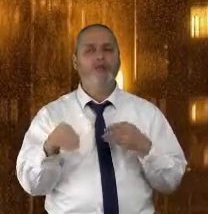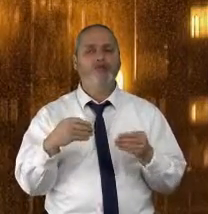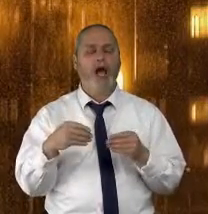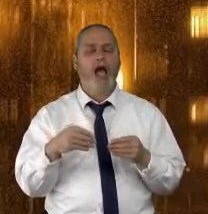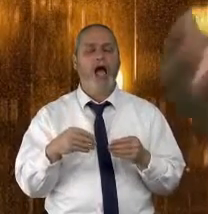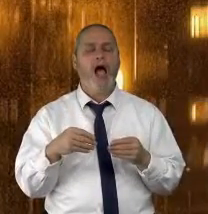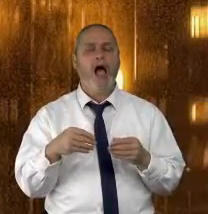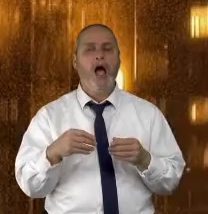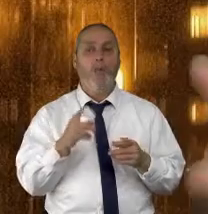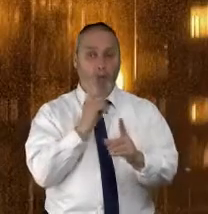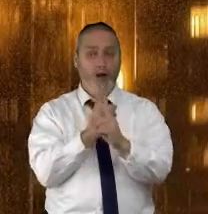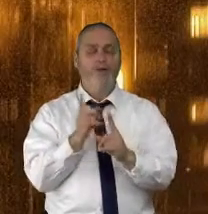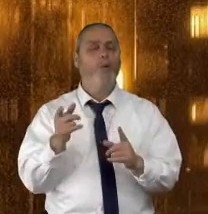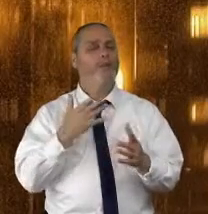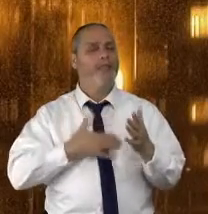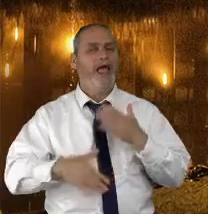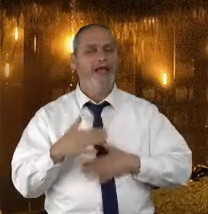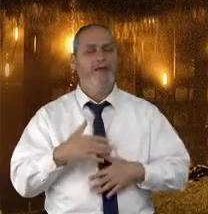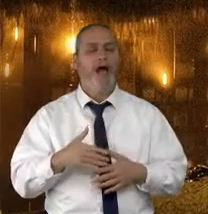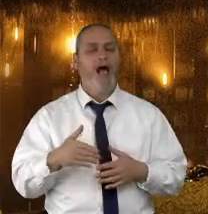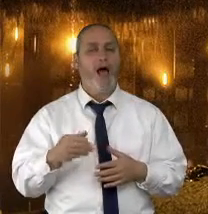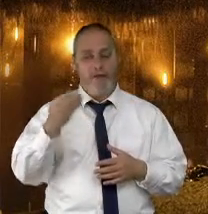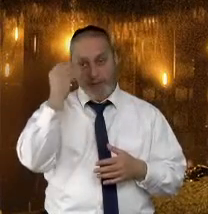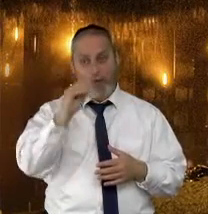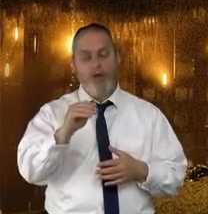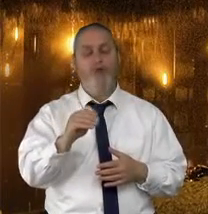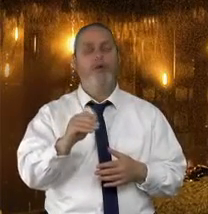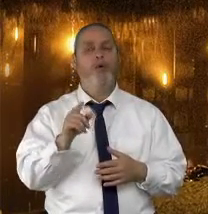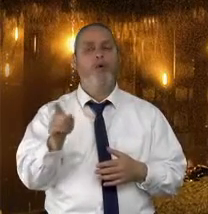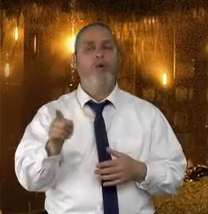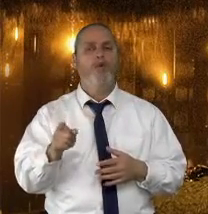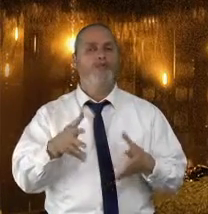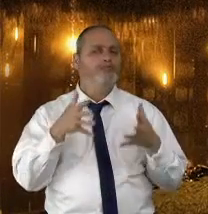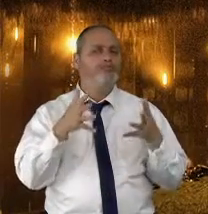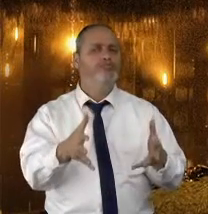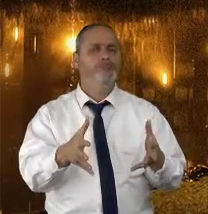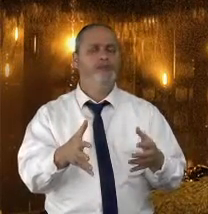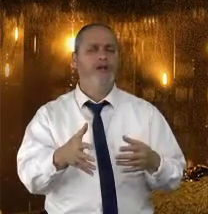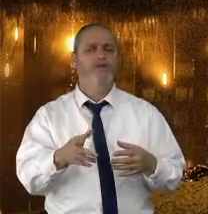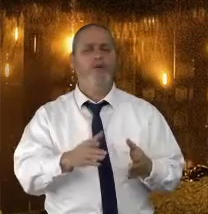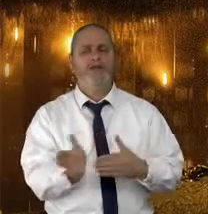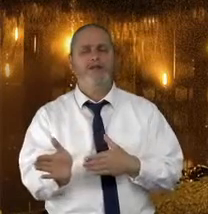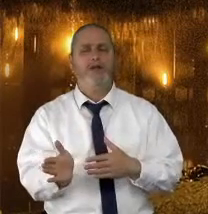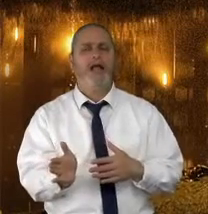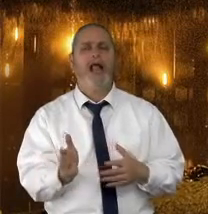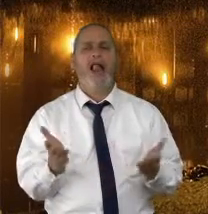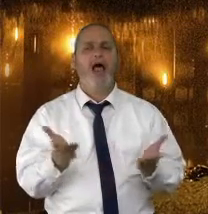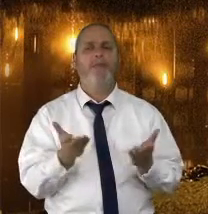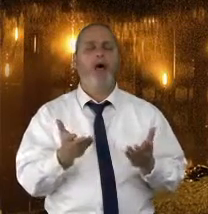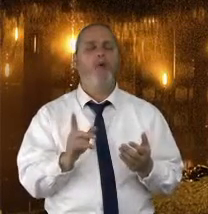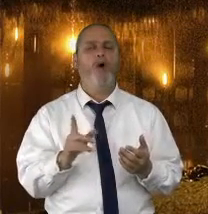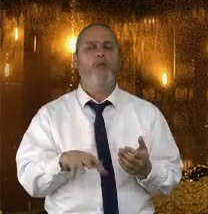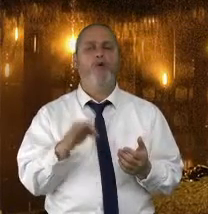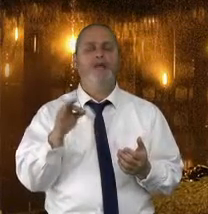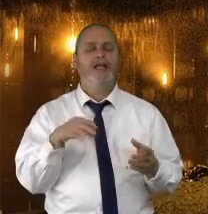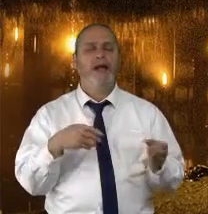מולנו הוא נחמד, מחייך ומרצה. אבל בהודעות, פתאום שם הוא הרבה יותר אגרסיב וקיצוני. למה